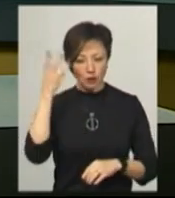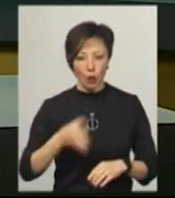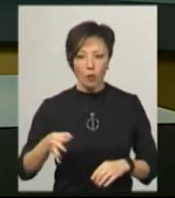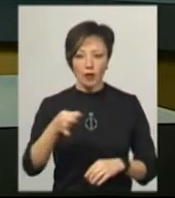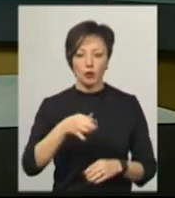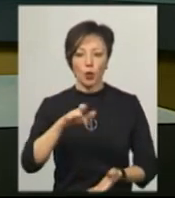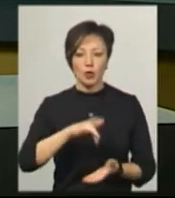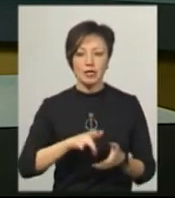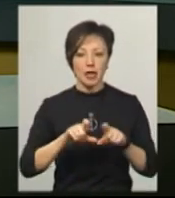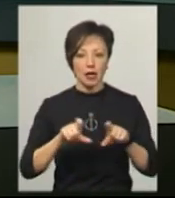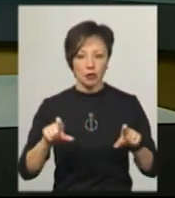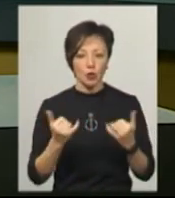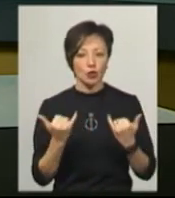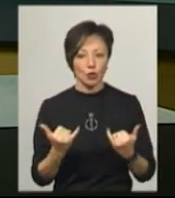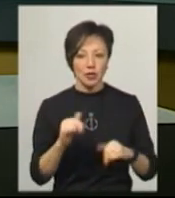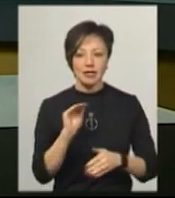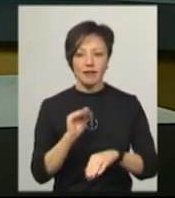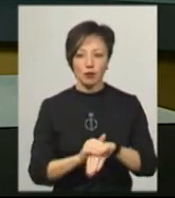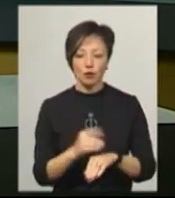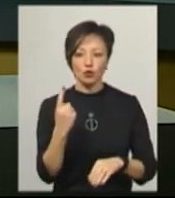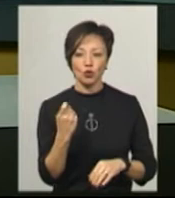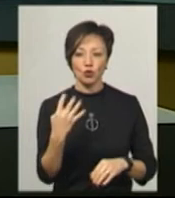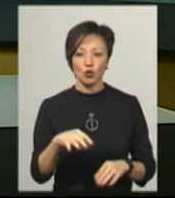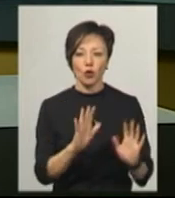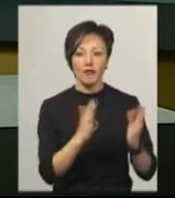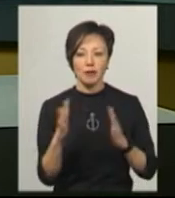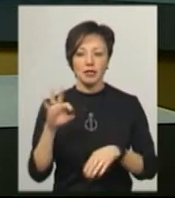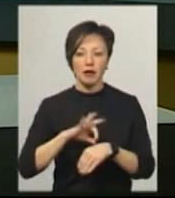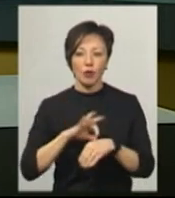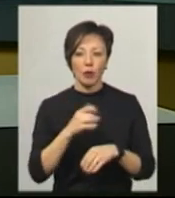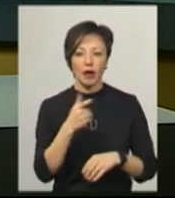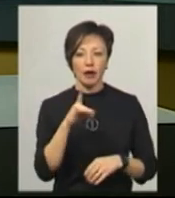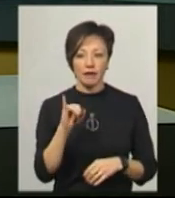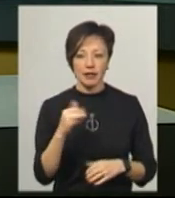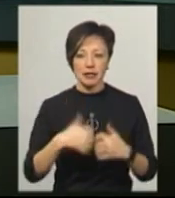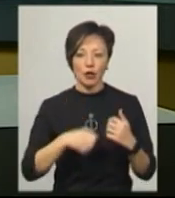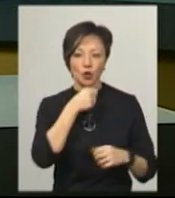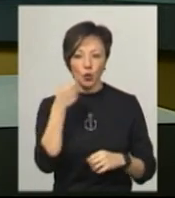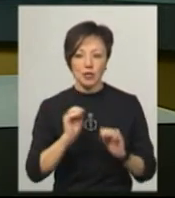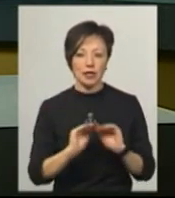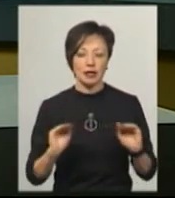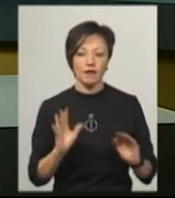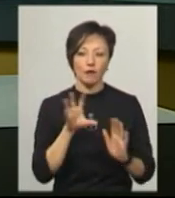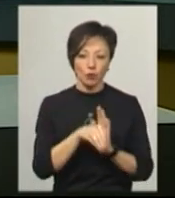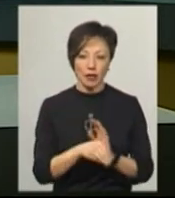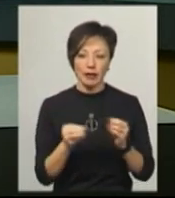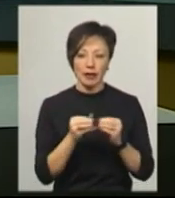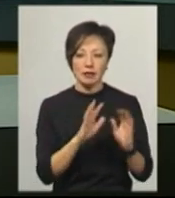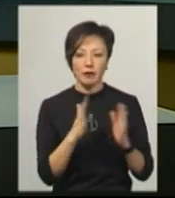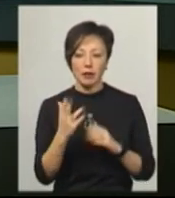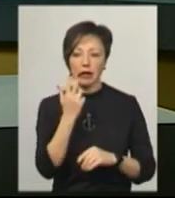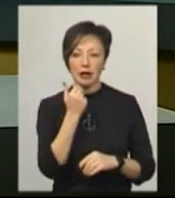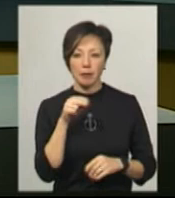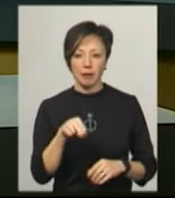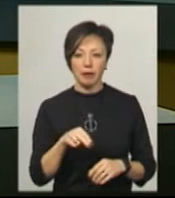лабораторного центру, на сьогодні зафіксовано 140 випадків захворювання на герві серед дорослих та дітей, в тому числі 10 випадків